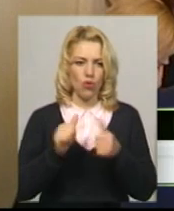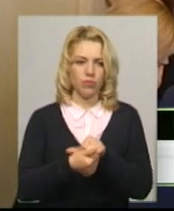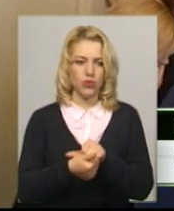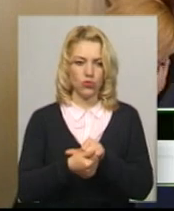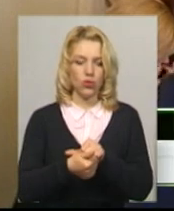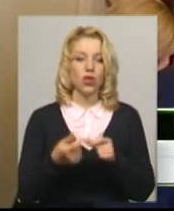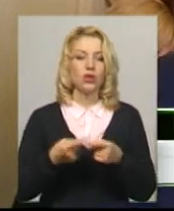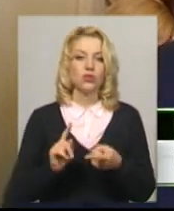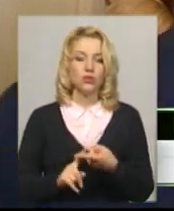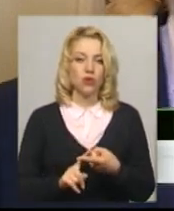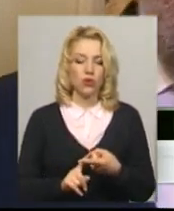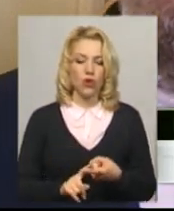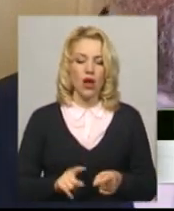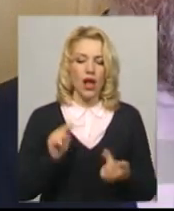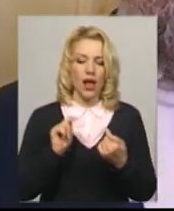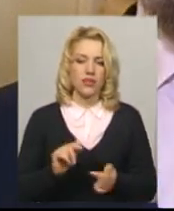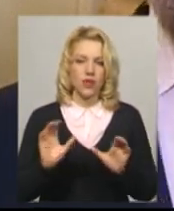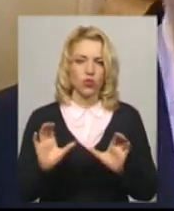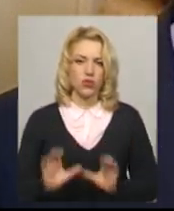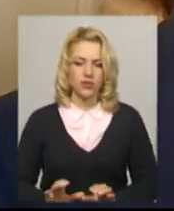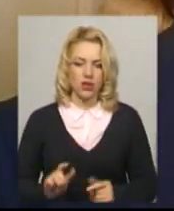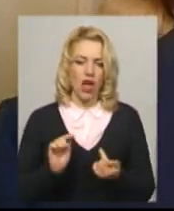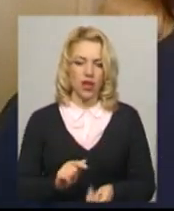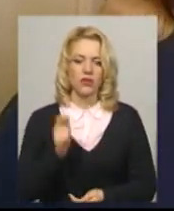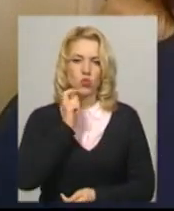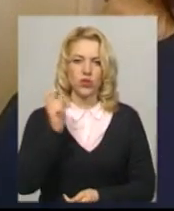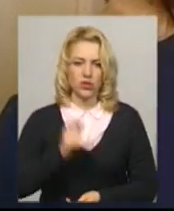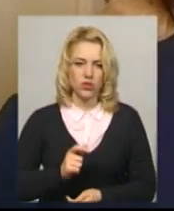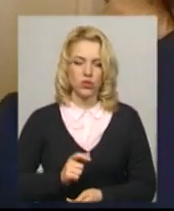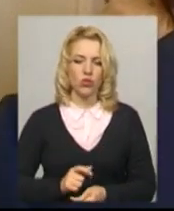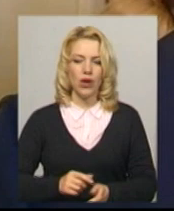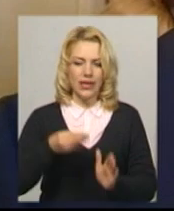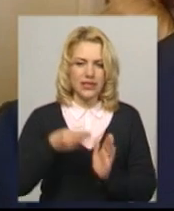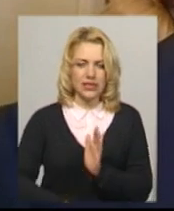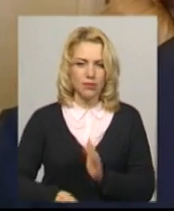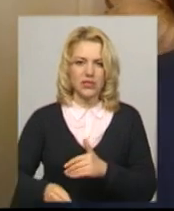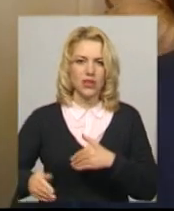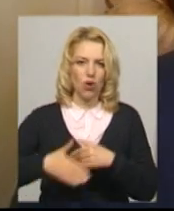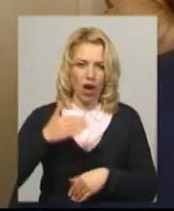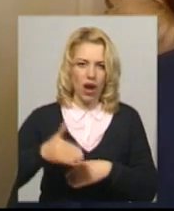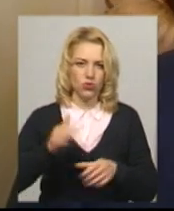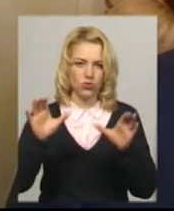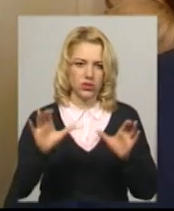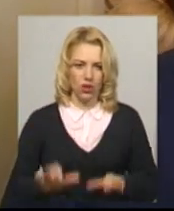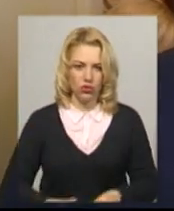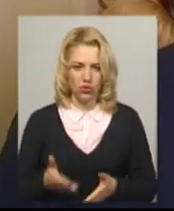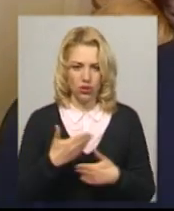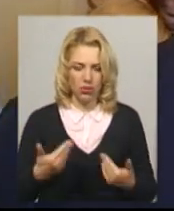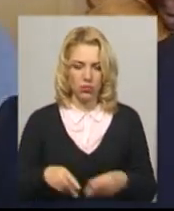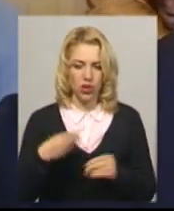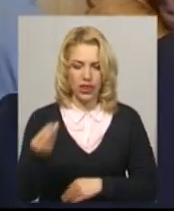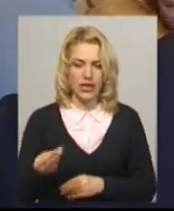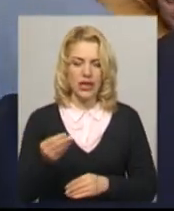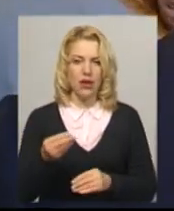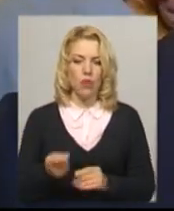цього антиконституційного, антиукраїнського дискримінаційного карательного закону. Ми вже підготували конституційне подання,